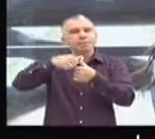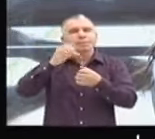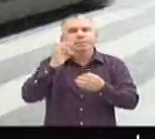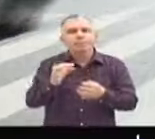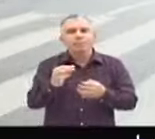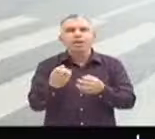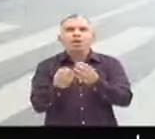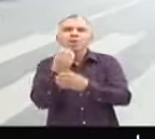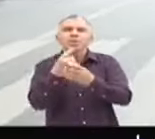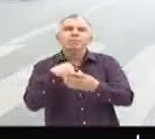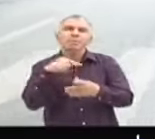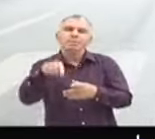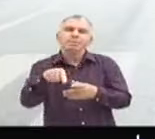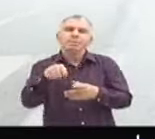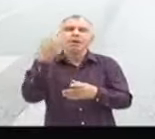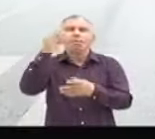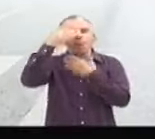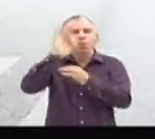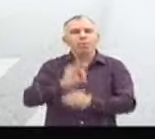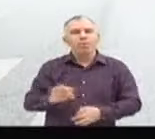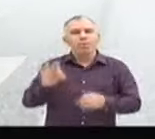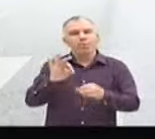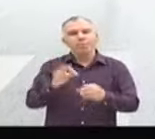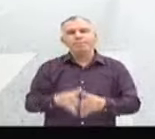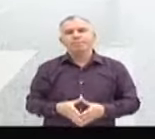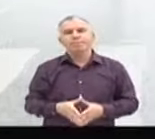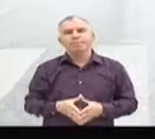que je prouve tellement chose que c'est fatiguant.